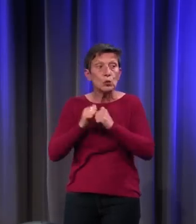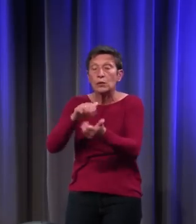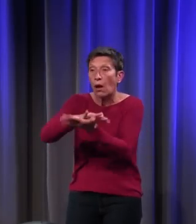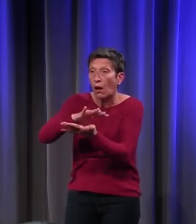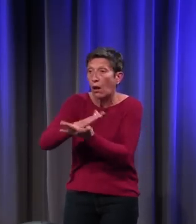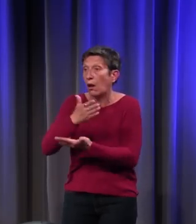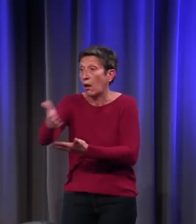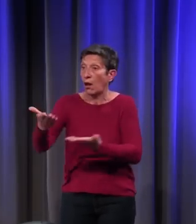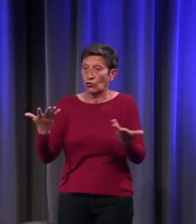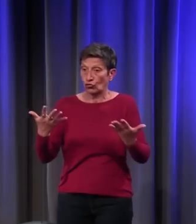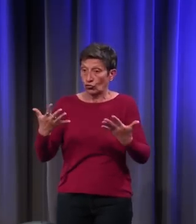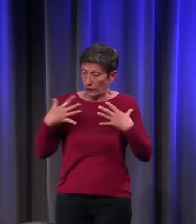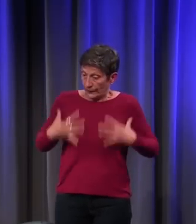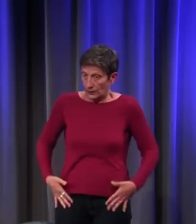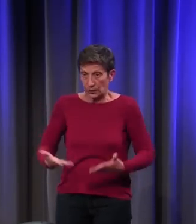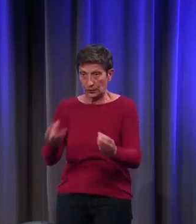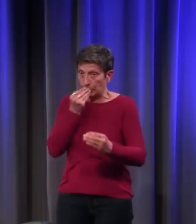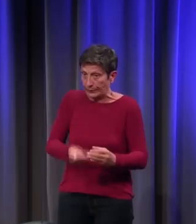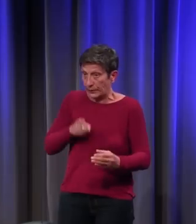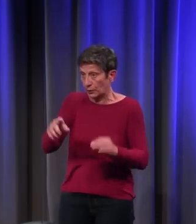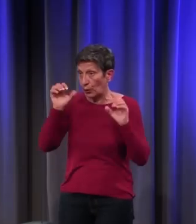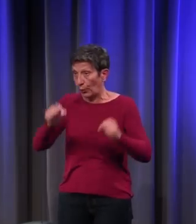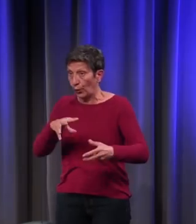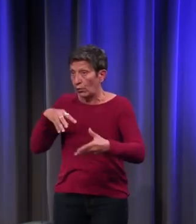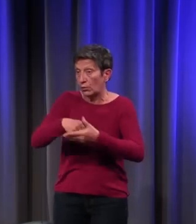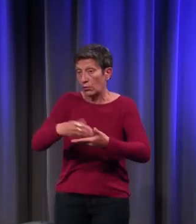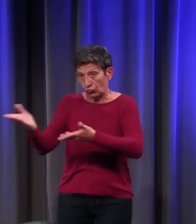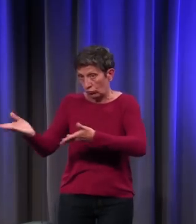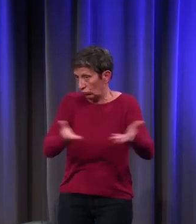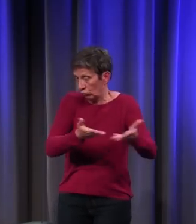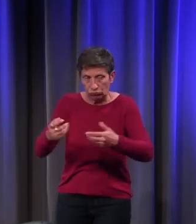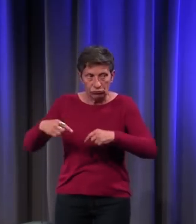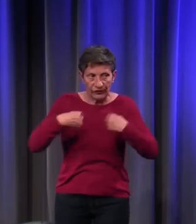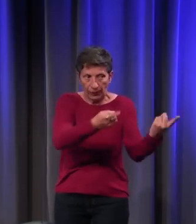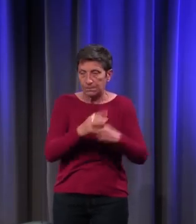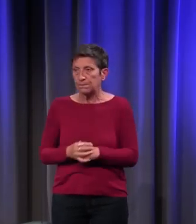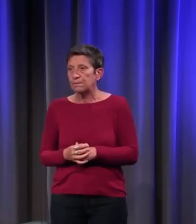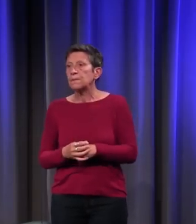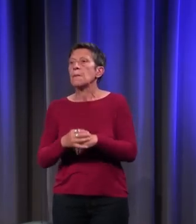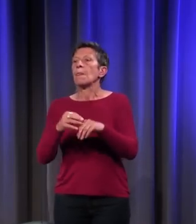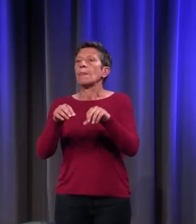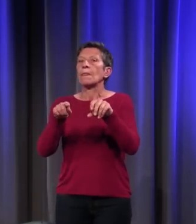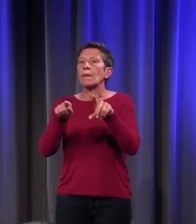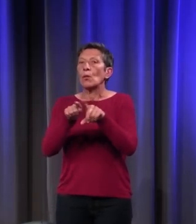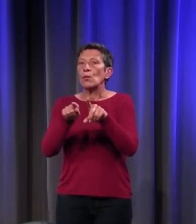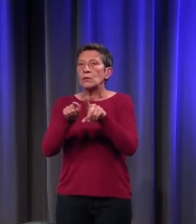l'État qui permet de combattre et qui est complétée par des